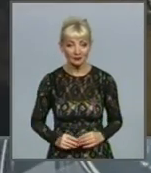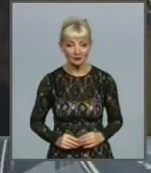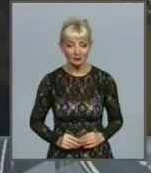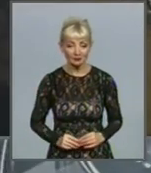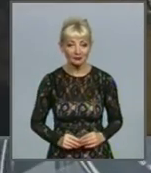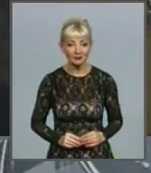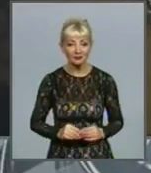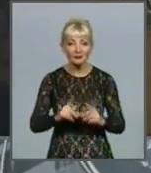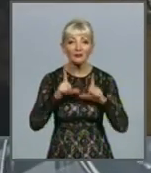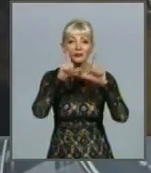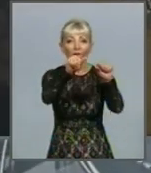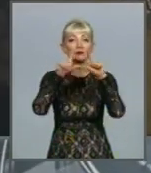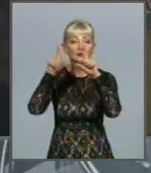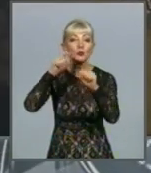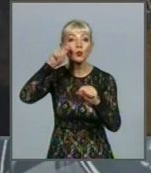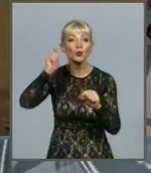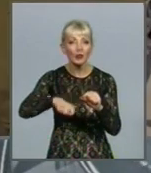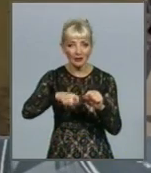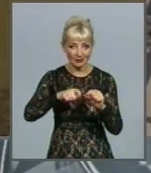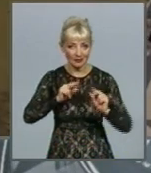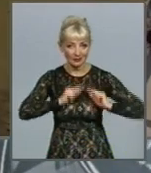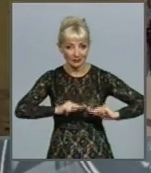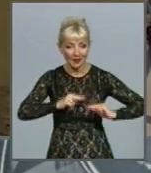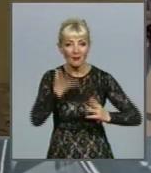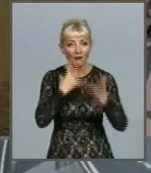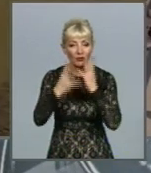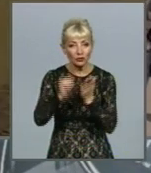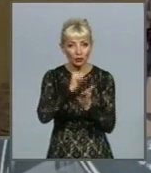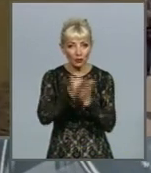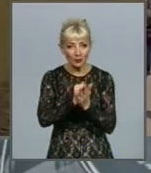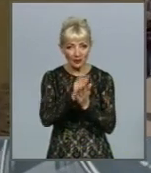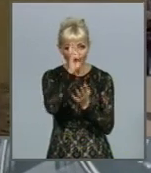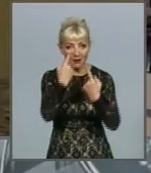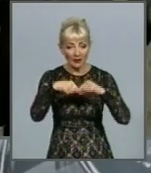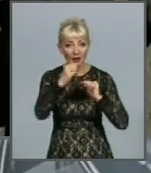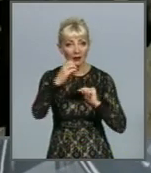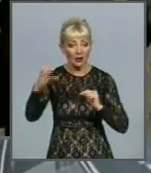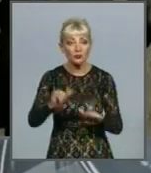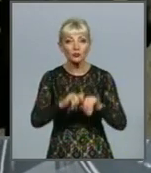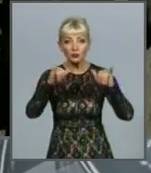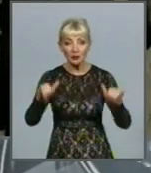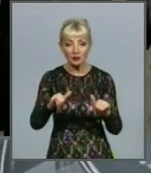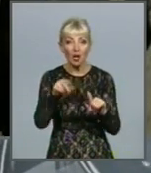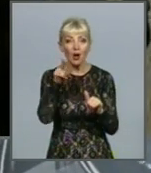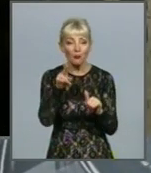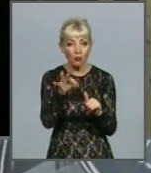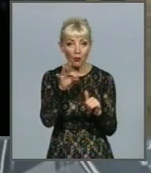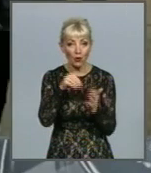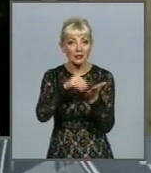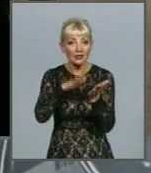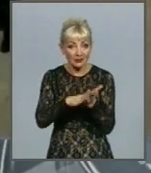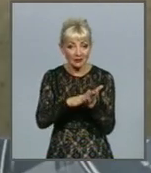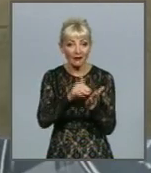Динаміка виїзду українських мігрантів за фальшивими документами до країн ЄС значно зросла. За статистикою, наведеною